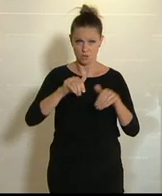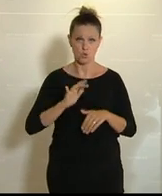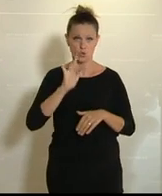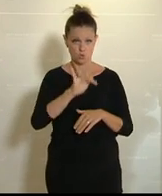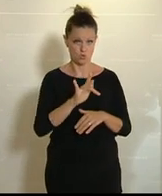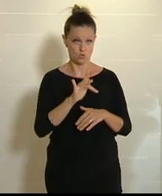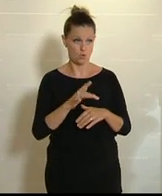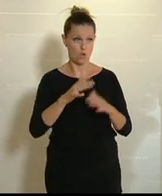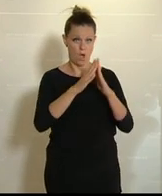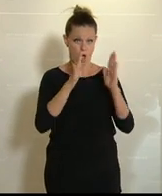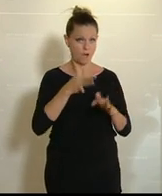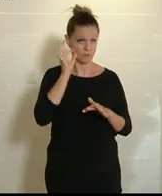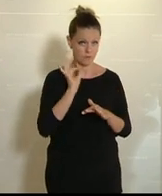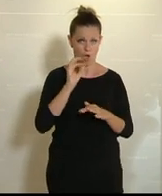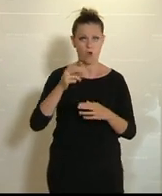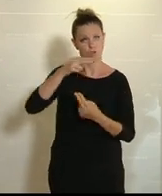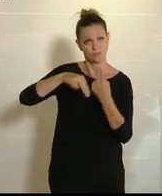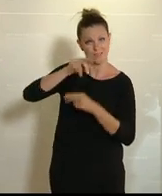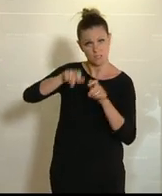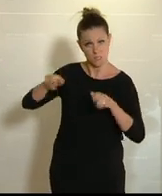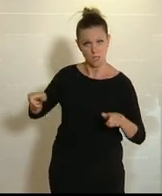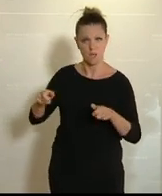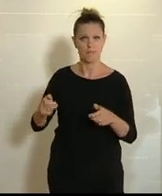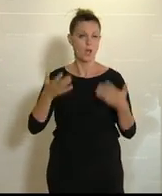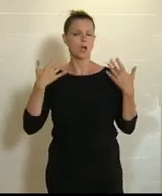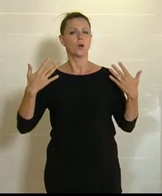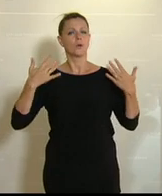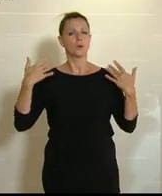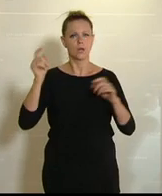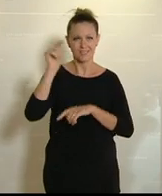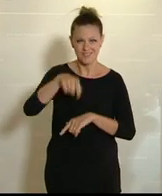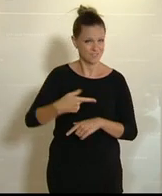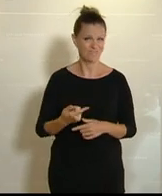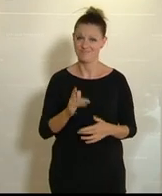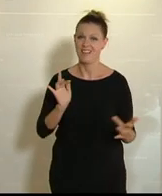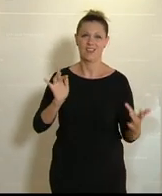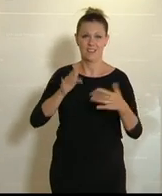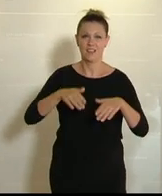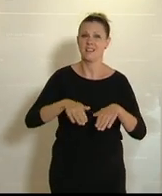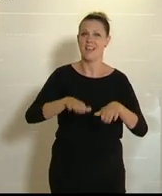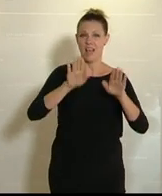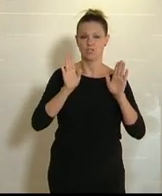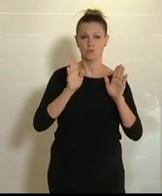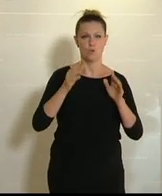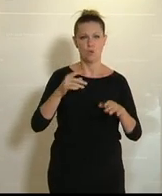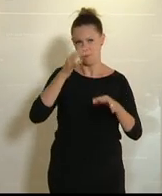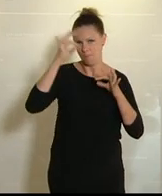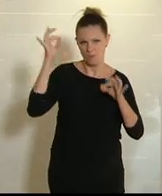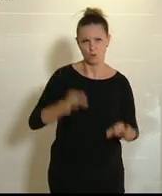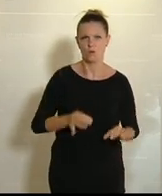Spaziergänger und Leute, die sich in der frischen Luft erholen in Corona-Zeiten, sondern gegen Asylbetrüger, Erdogan-Fanatiker,